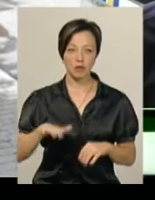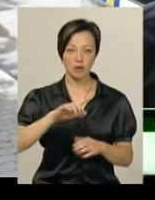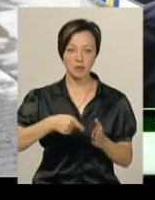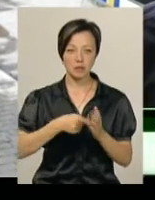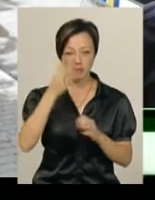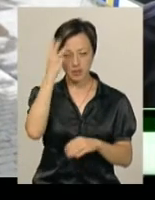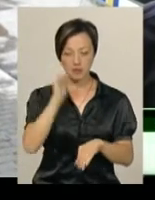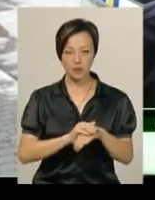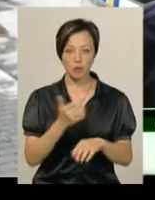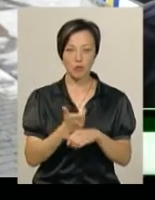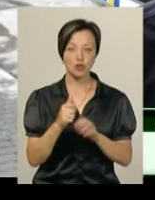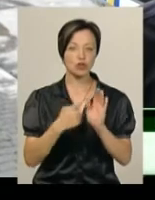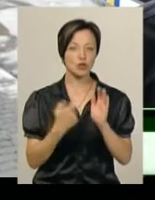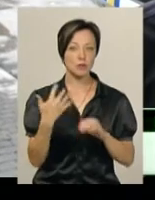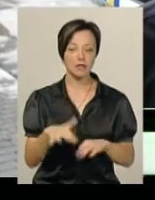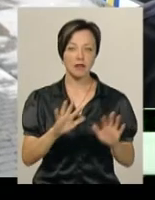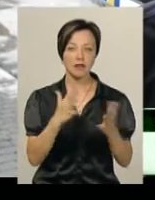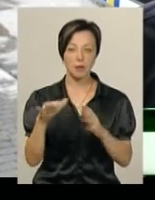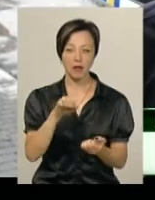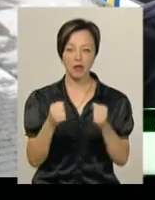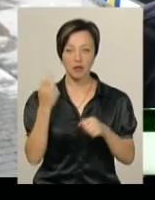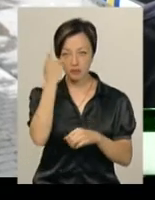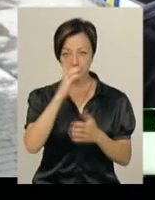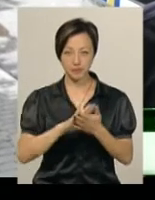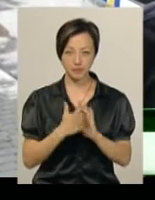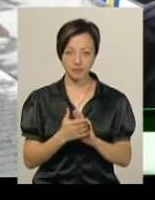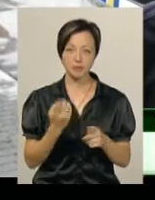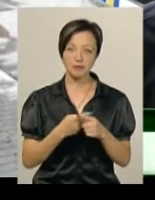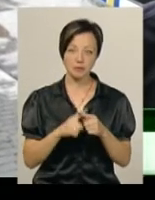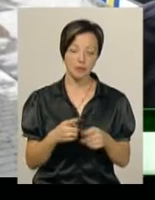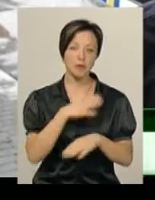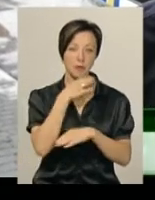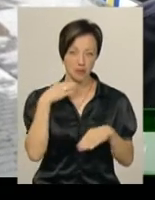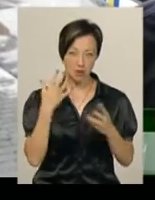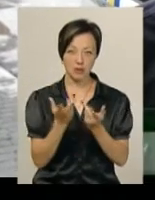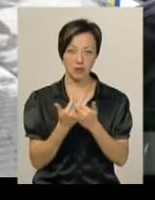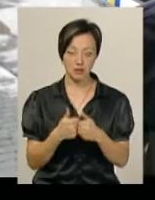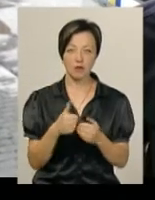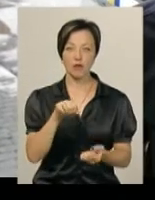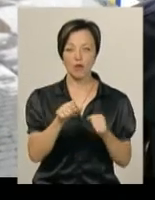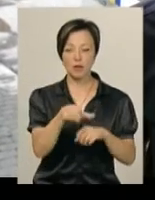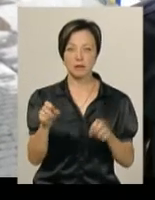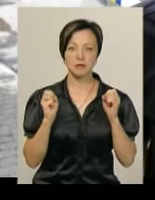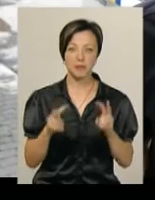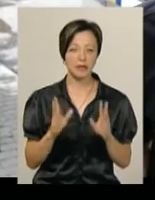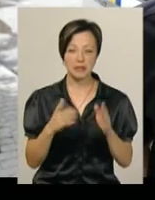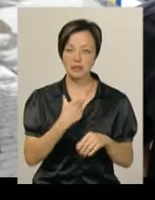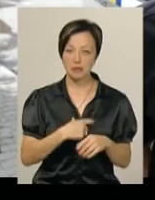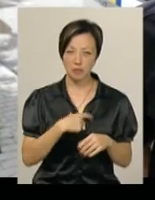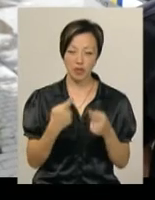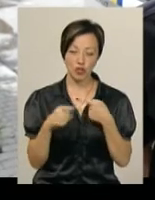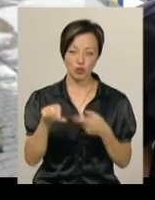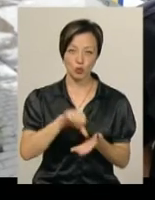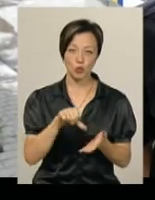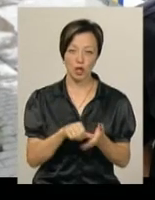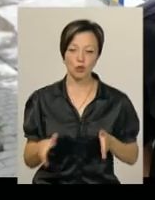зафіксовано понад 650 випадків керування автомобілем в стані алкогольного спиніння. Це досить велика кількість водій, які наражають на небезпеку не тільки себе, а й інших